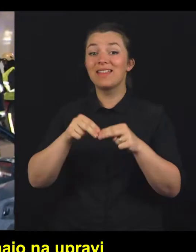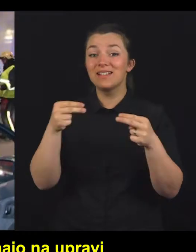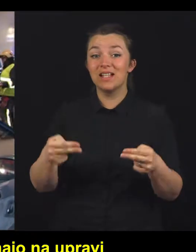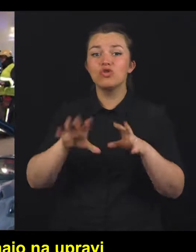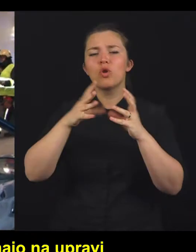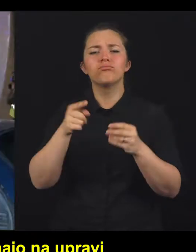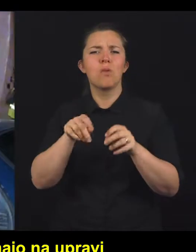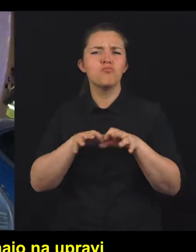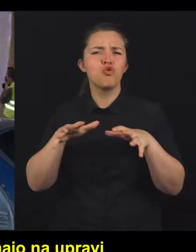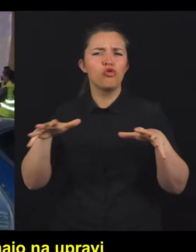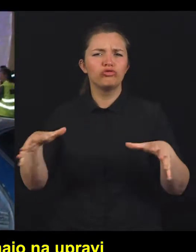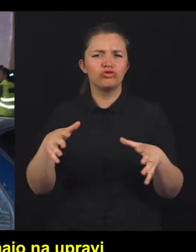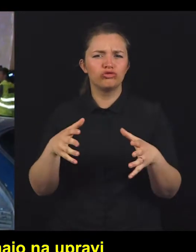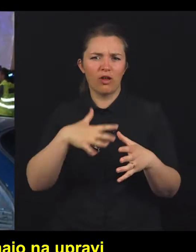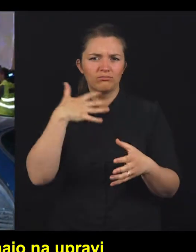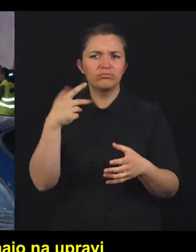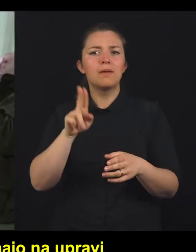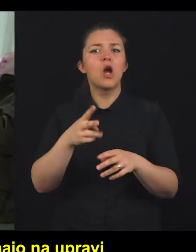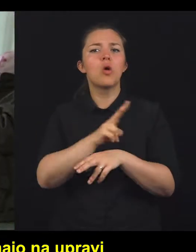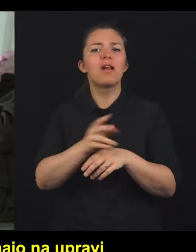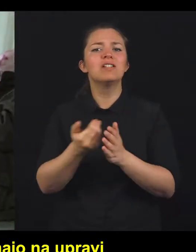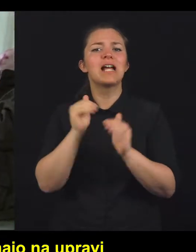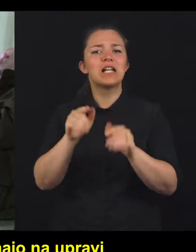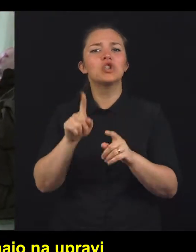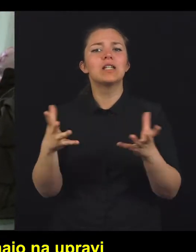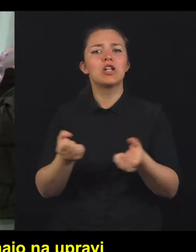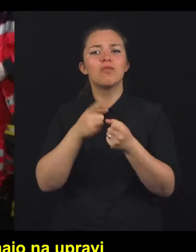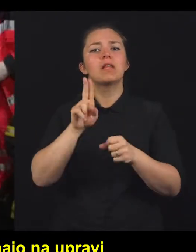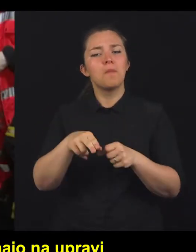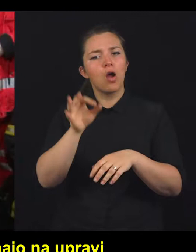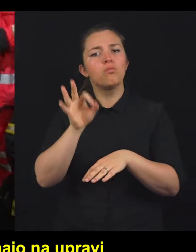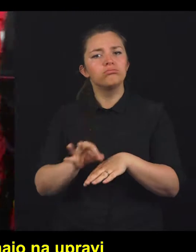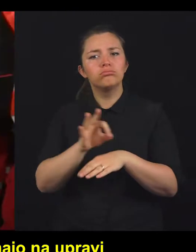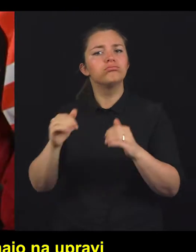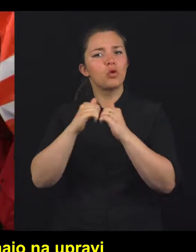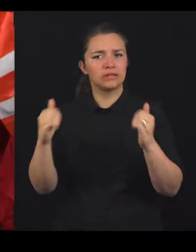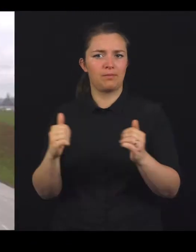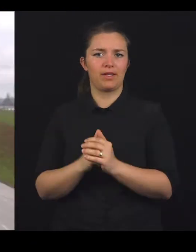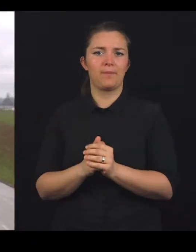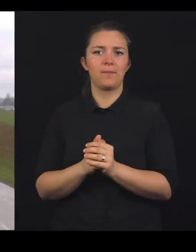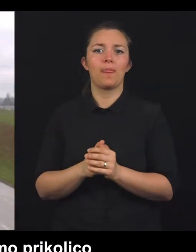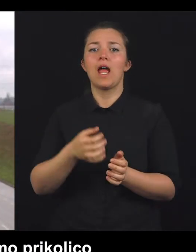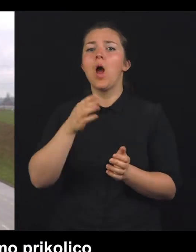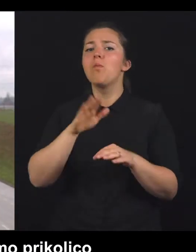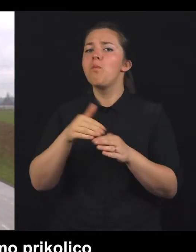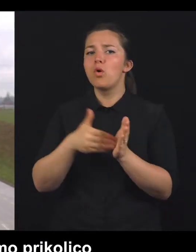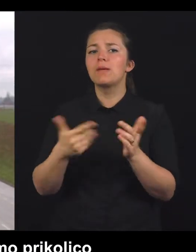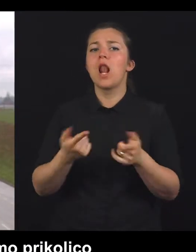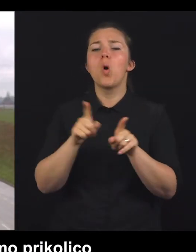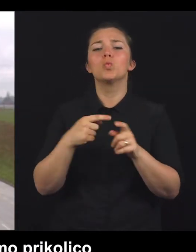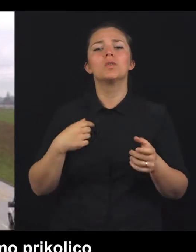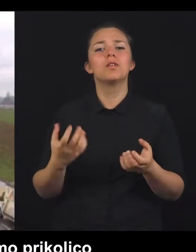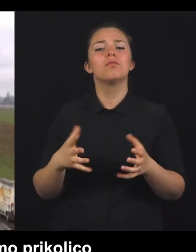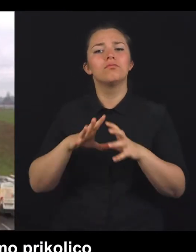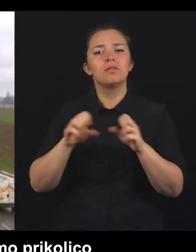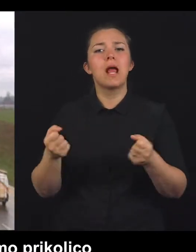nesreče, sploh množične, imajo na upravi za zaščito in reševanje izdelane posebne načrte. Po potrebi lahko